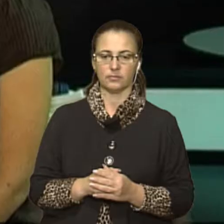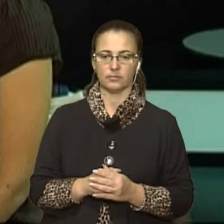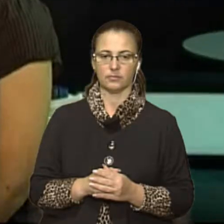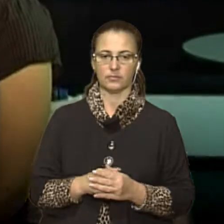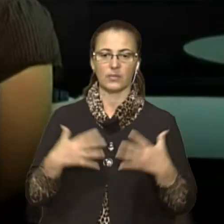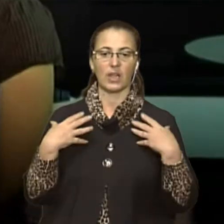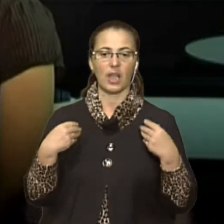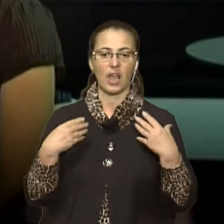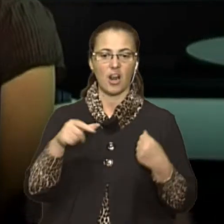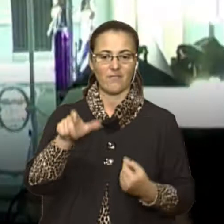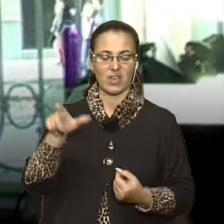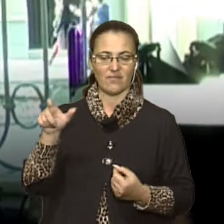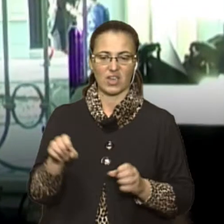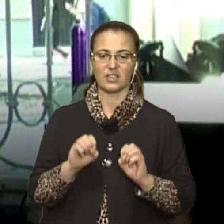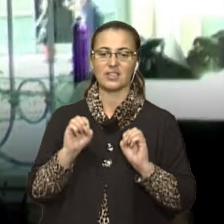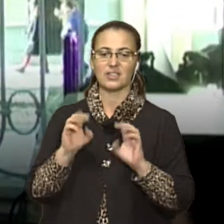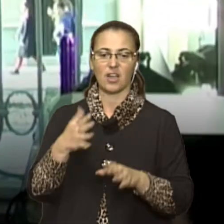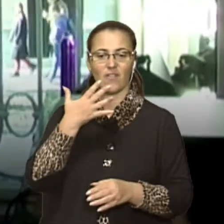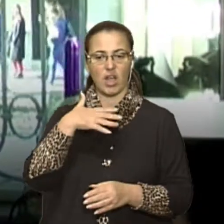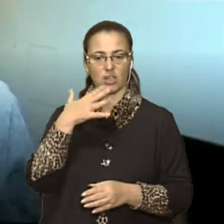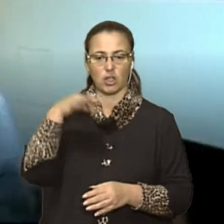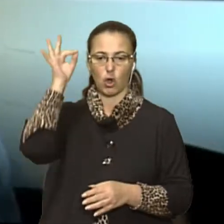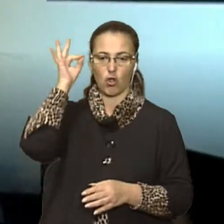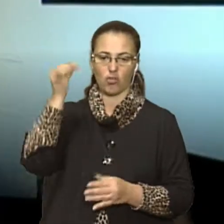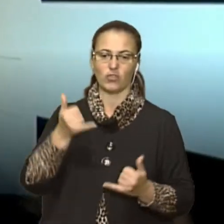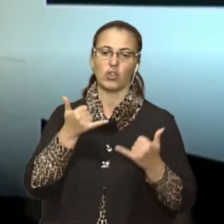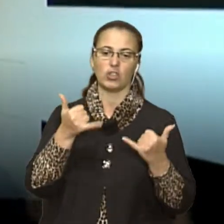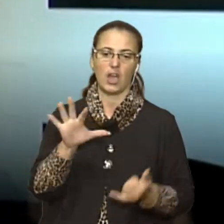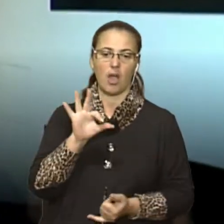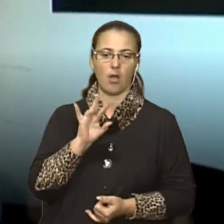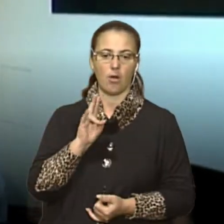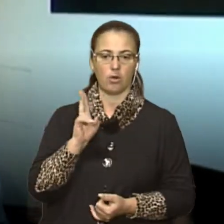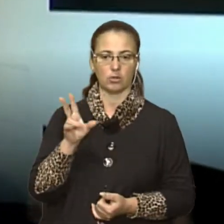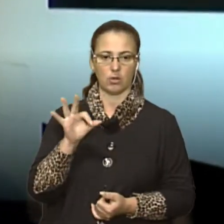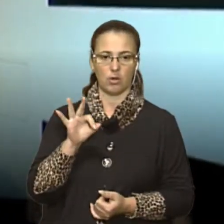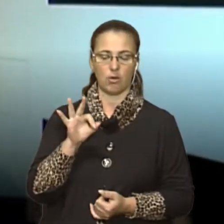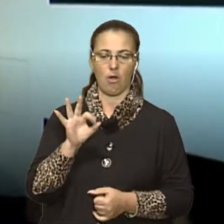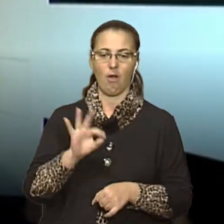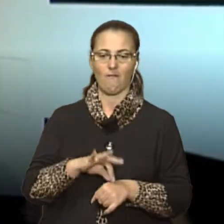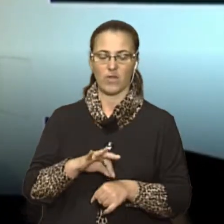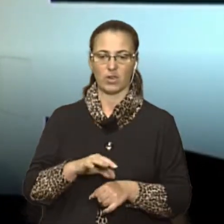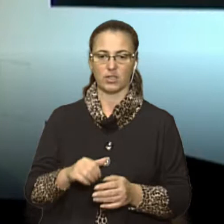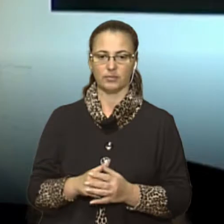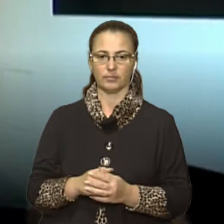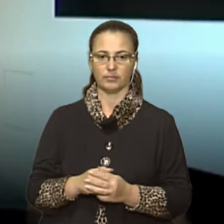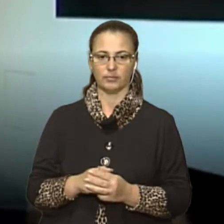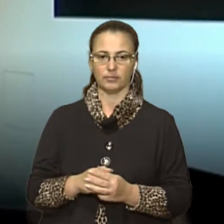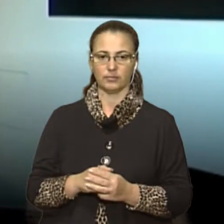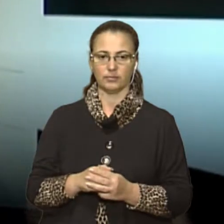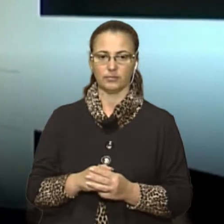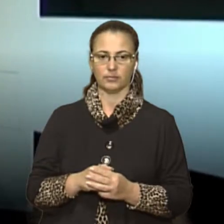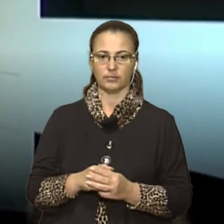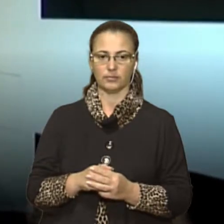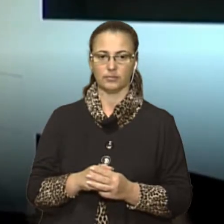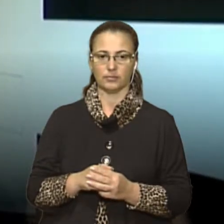Львів'яни здавали кров та волосся для онкохворих. Завжди хотіла стати донором. У мене були різні медичні протипоказання.